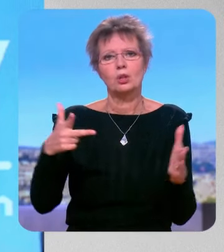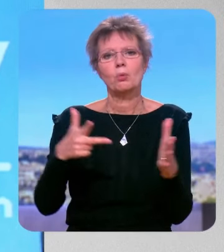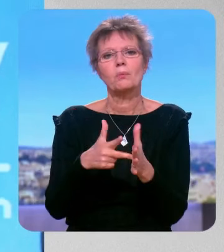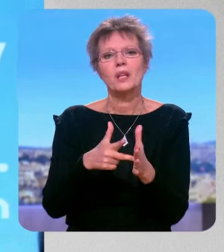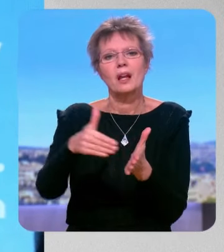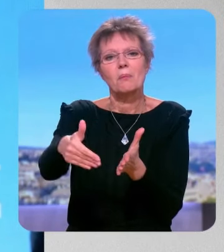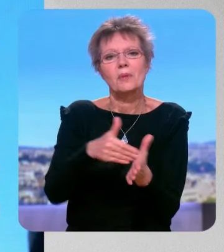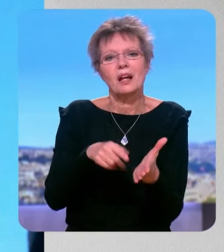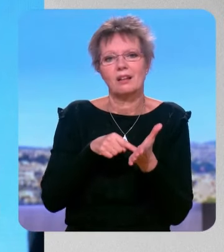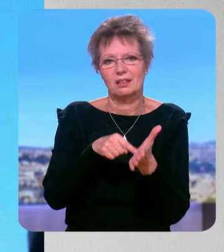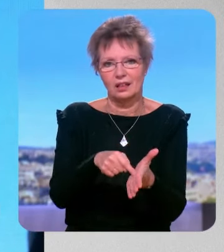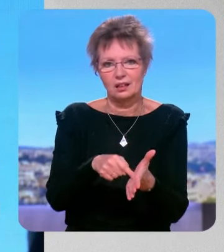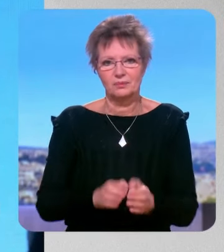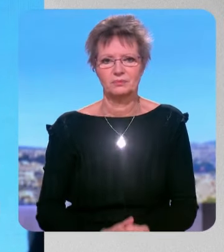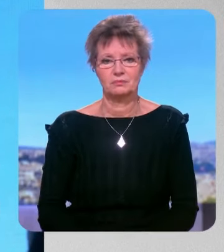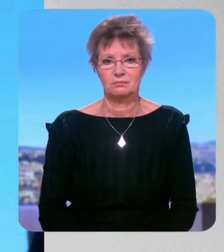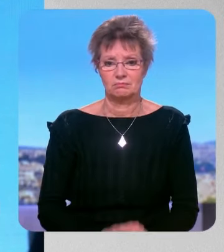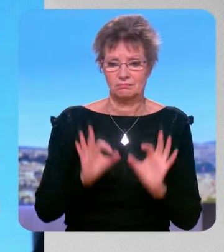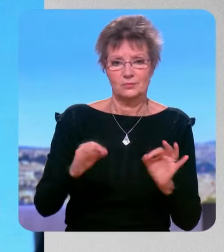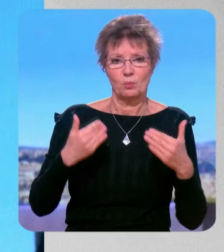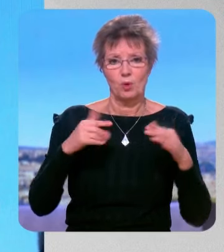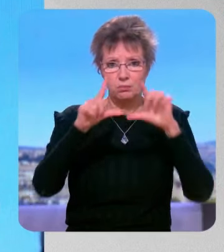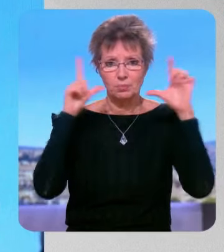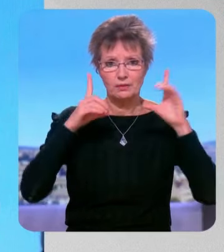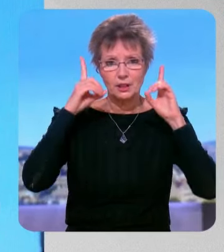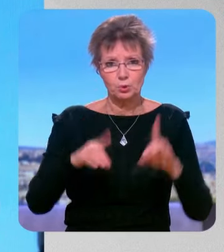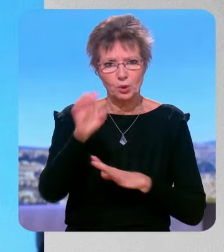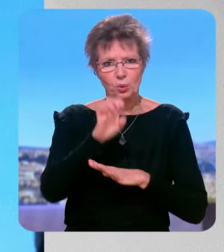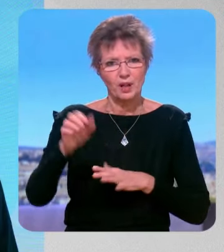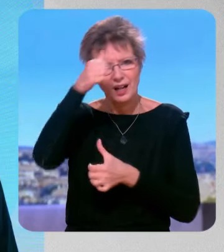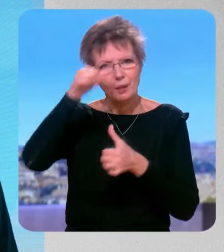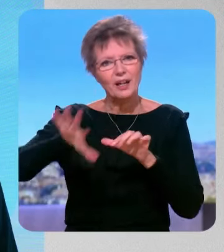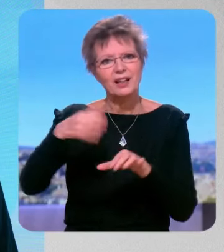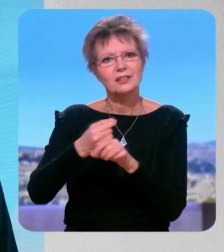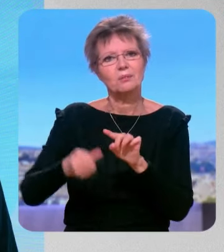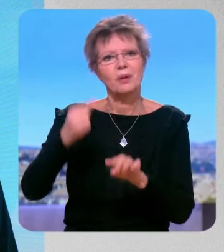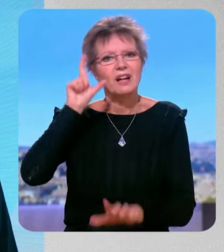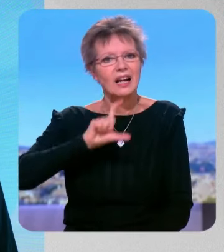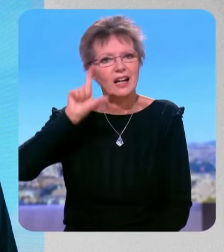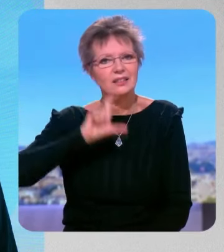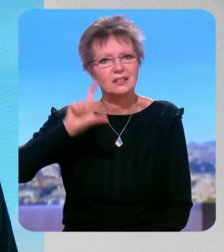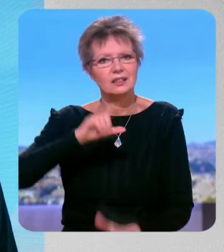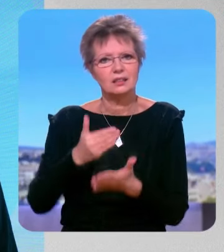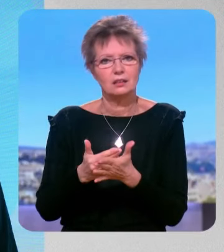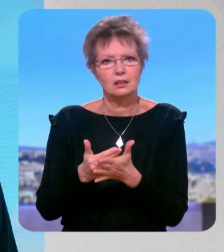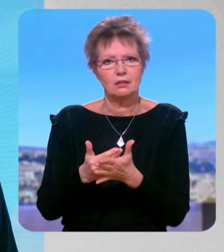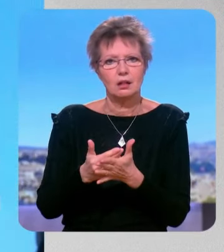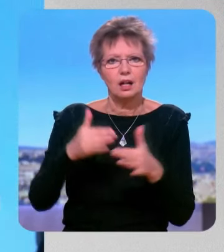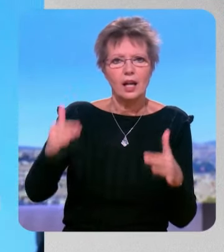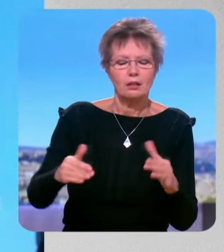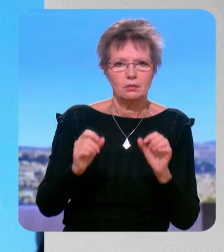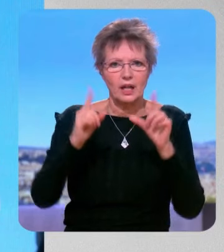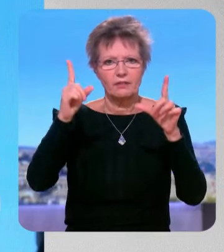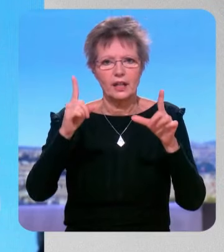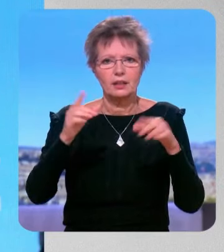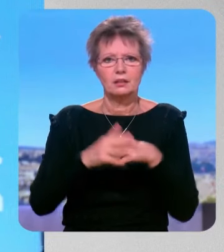dettes j'ai été comme je vous l'ai dit tout à l'heure député européen je me souviens de la grèce il ya 15 ans un jour les grecs se sont réveillés et on avait vendu